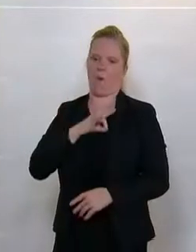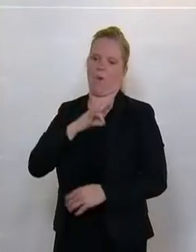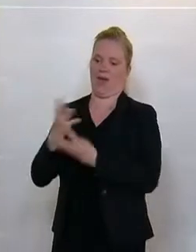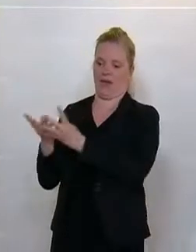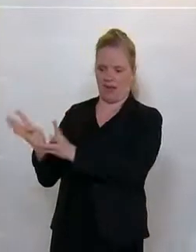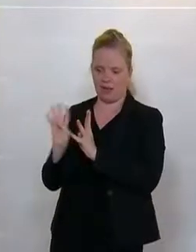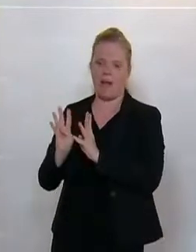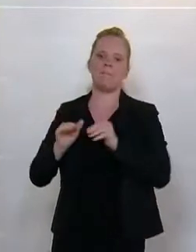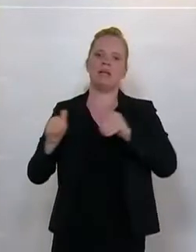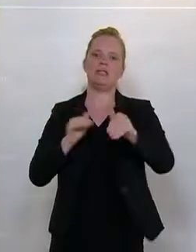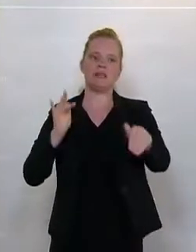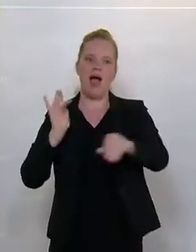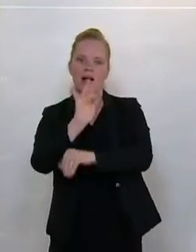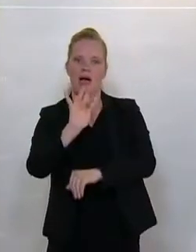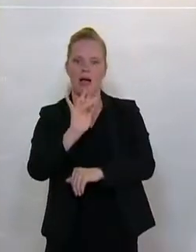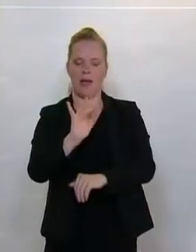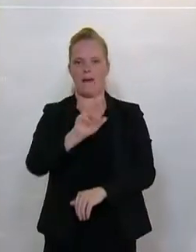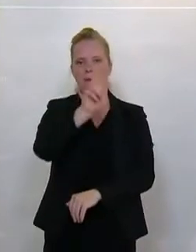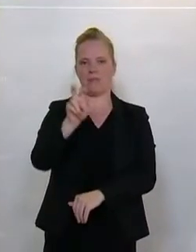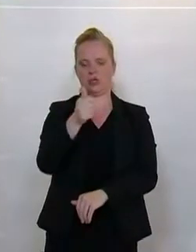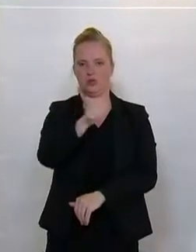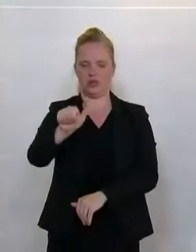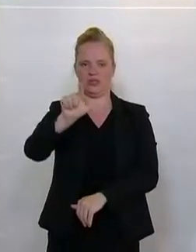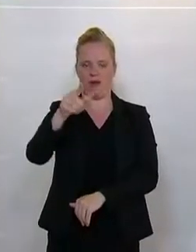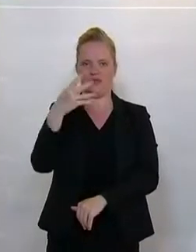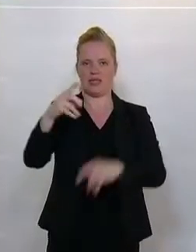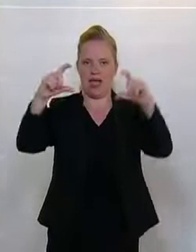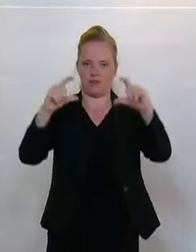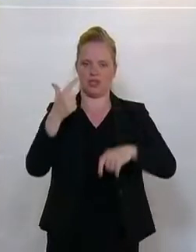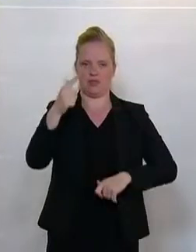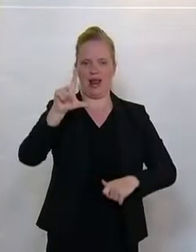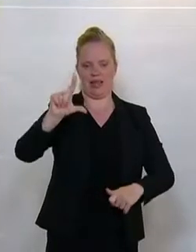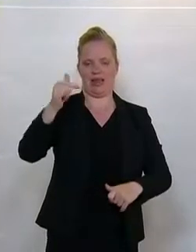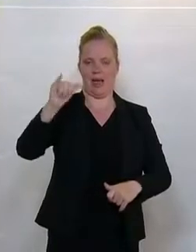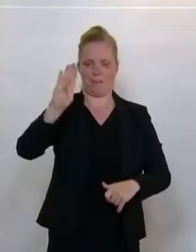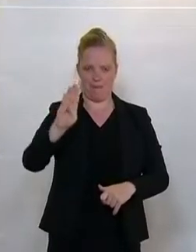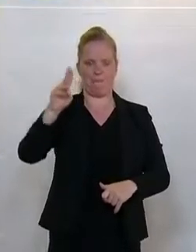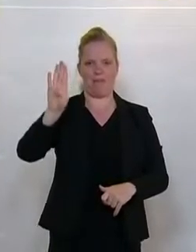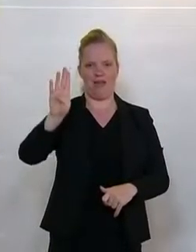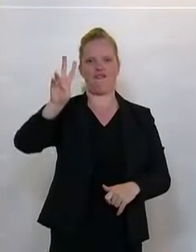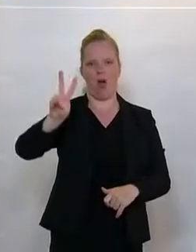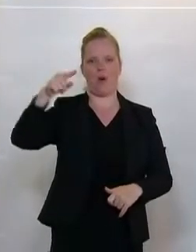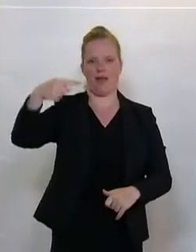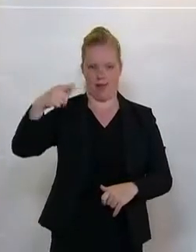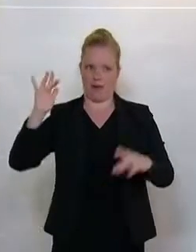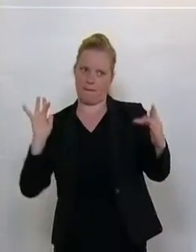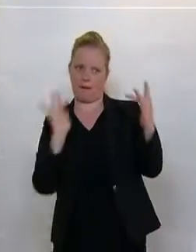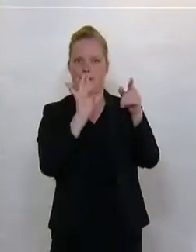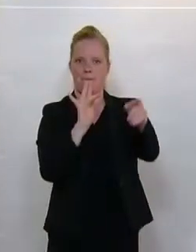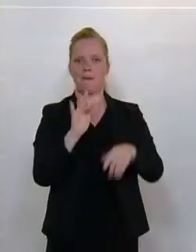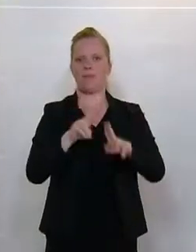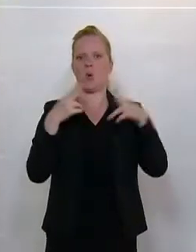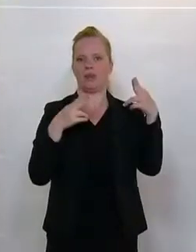NEOS würden Blümel wegen der verzögernden Aktenlieferung an den Ibiza-Untersuchungsausschuss vor den Verfassungsgerichtshof bringen. Einen